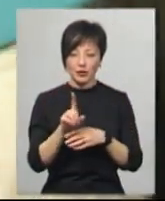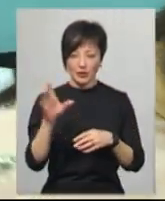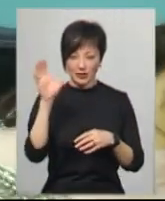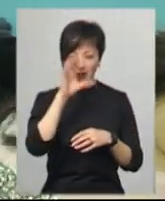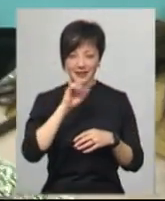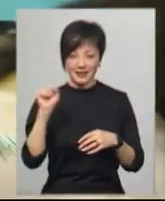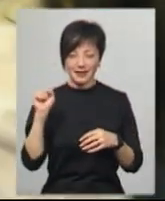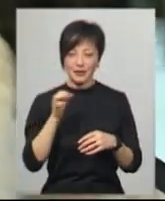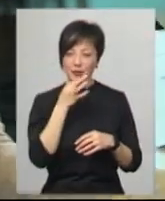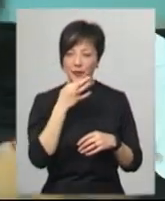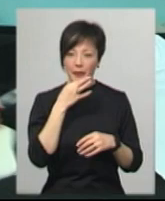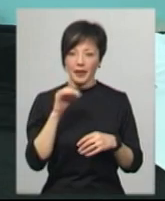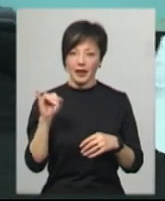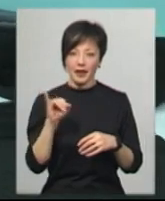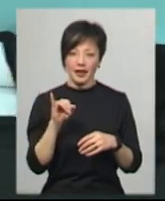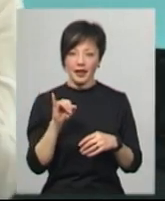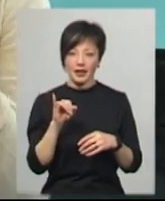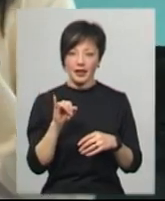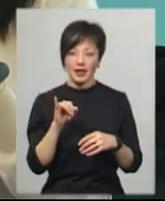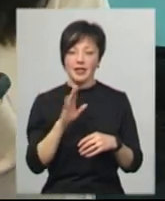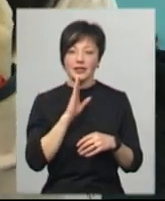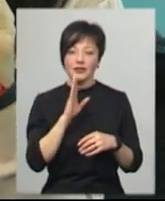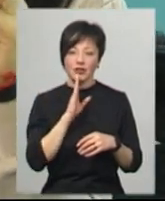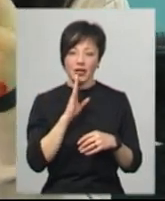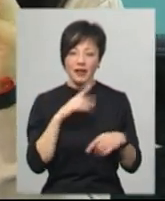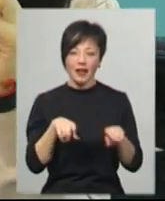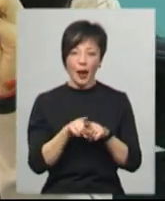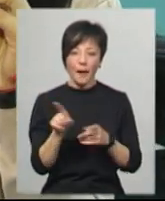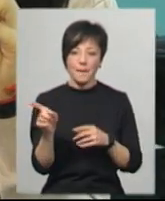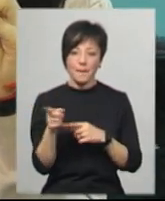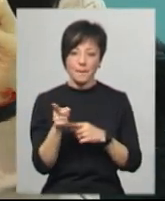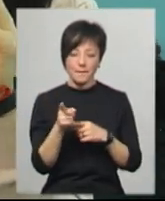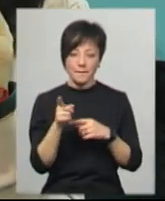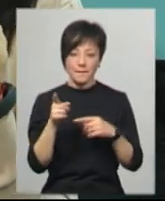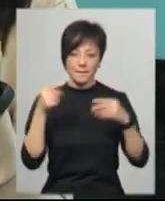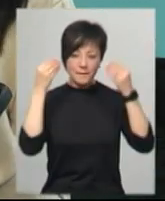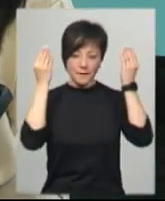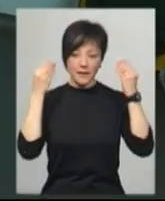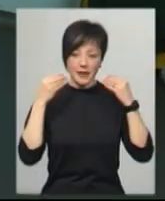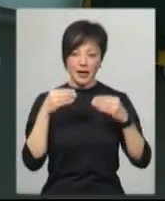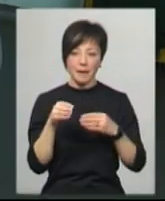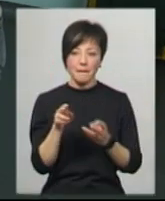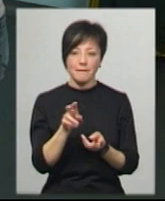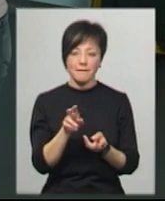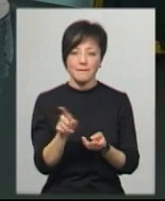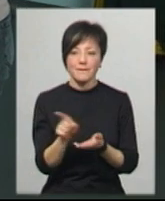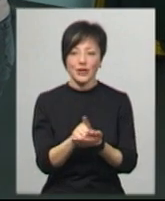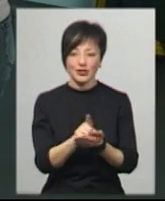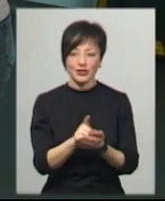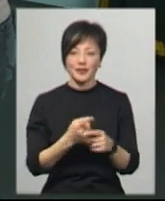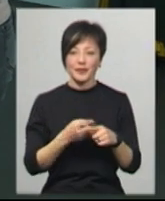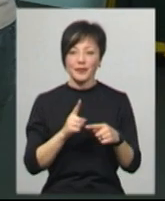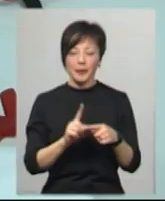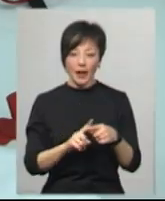нам говорили неоднократно. І для дівчаток ось такі масочки з мікімаусами. За словами Юлії